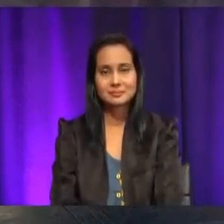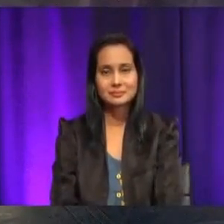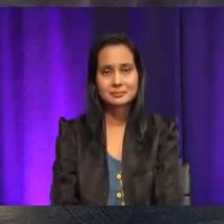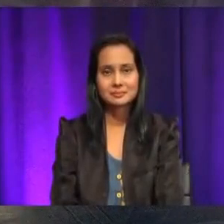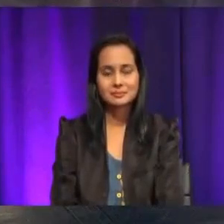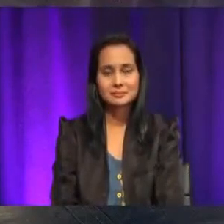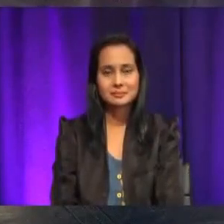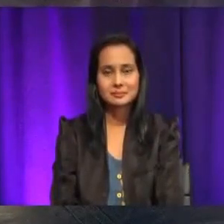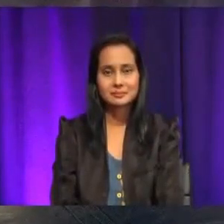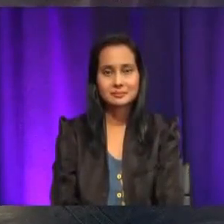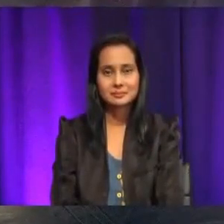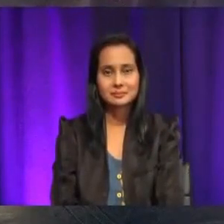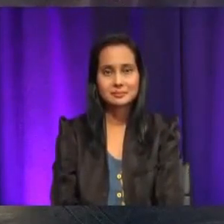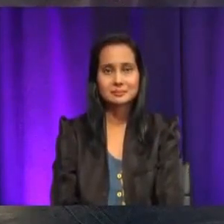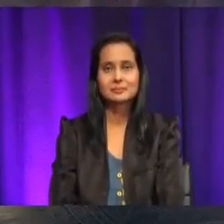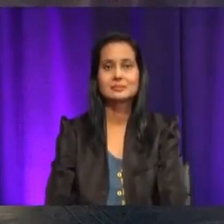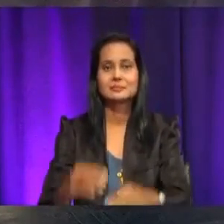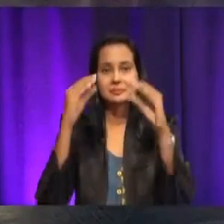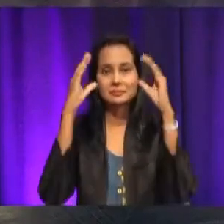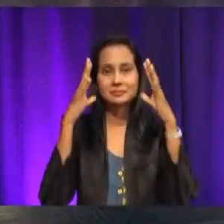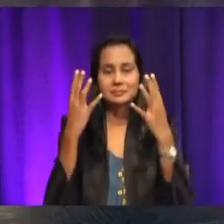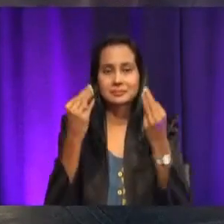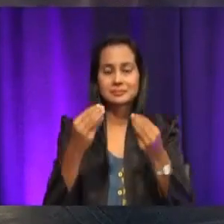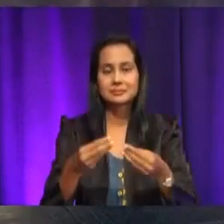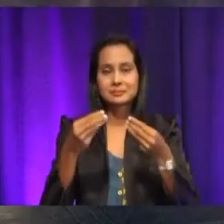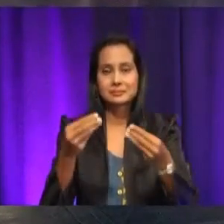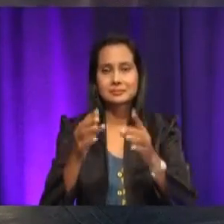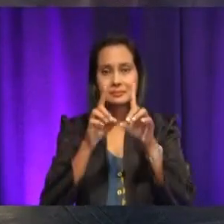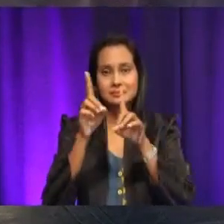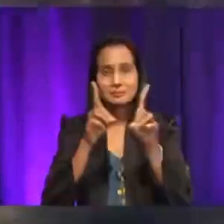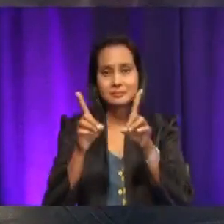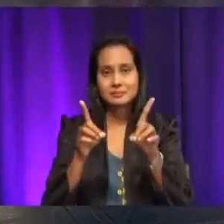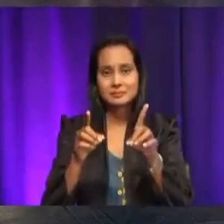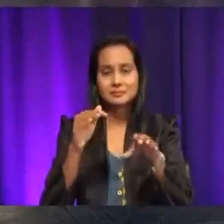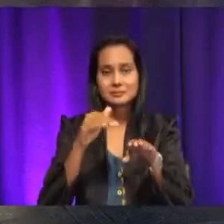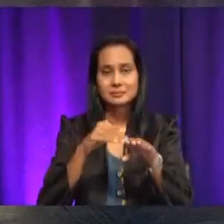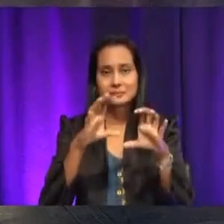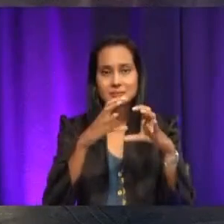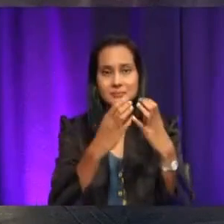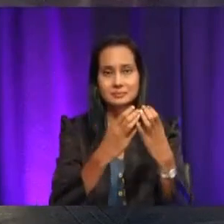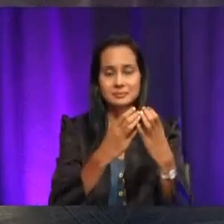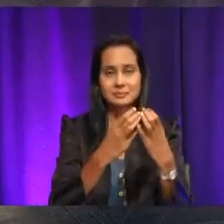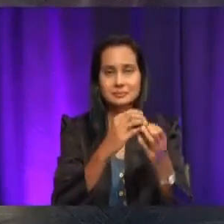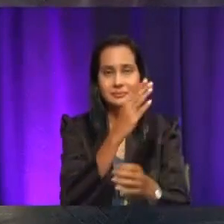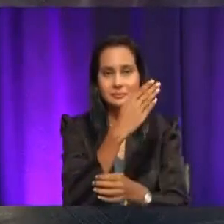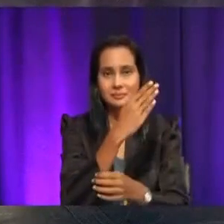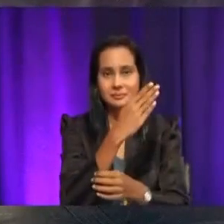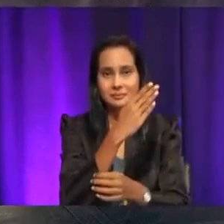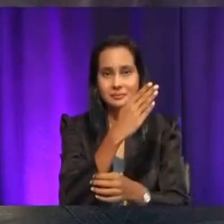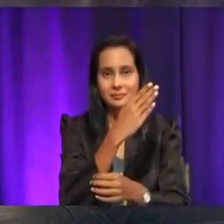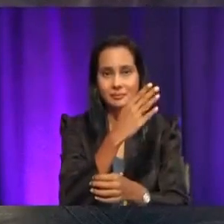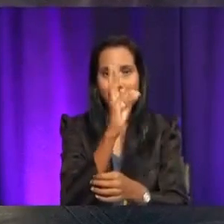-kawan kamu tadi? Okey, jadi cikgu nak bagi bintanglah kepada kumpulan baju biru. Jadi, cikgu bagi enam